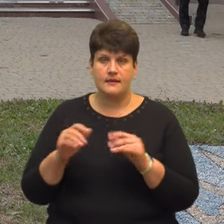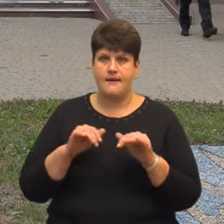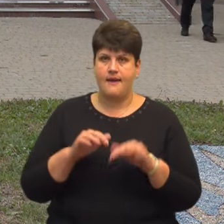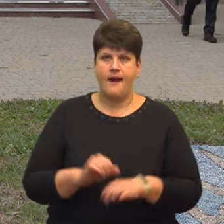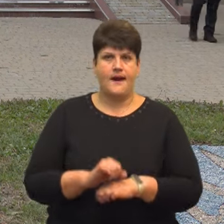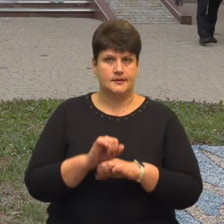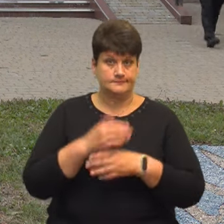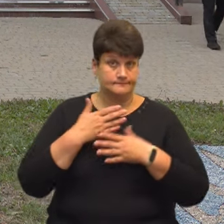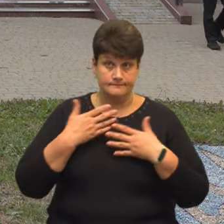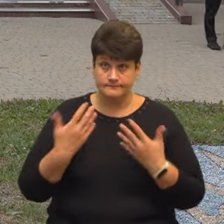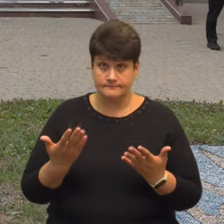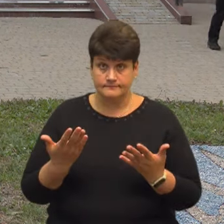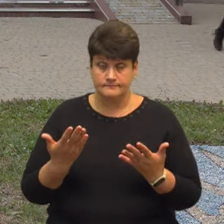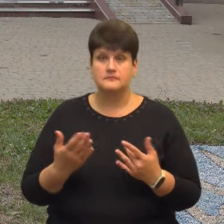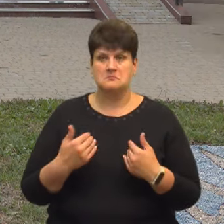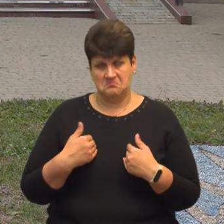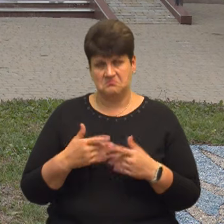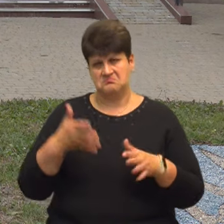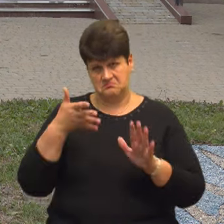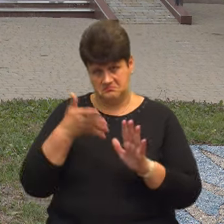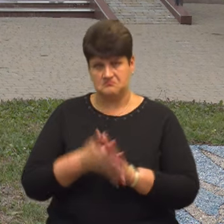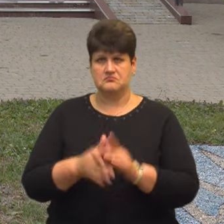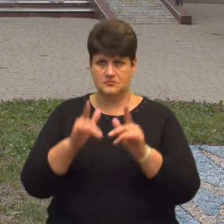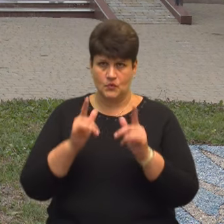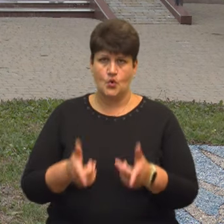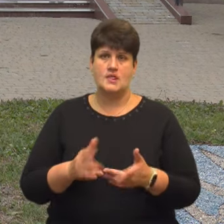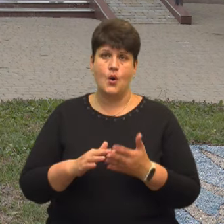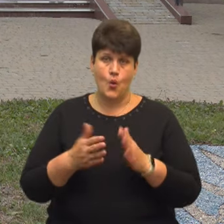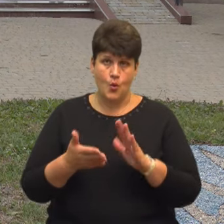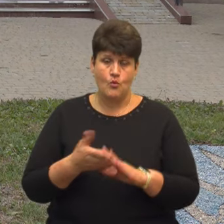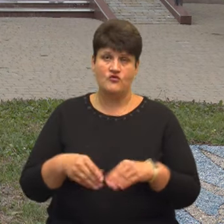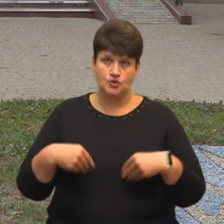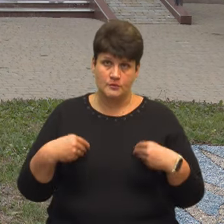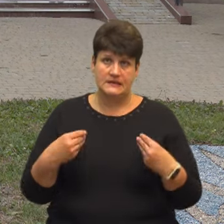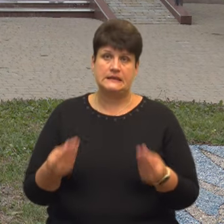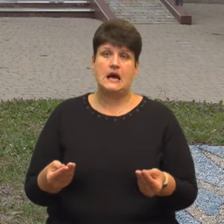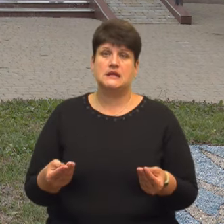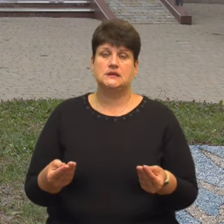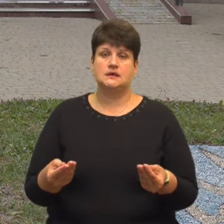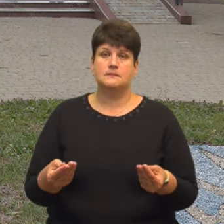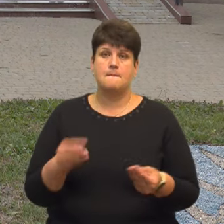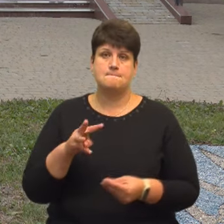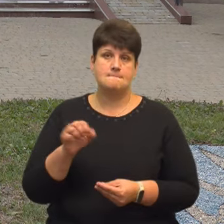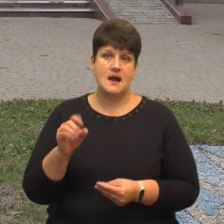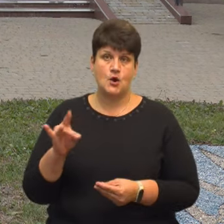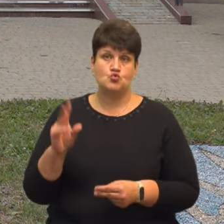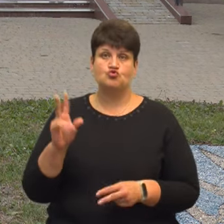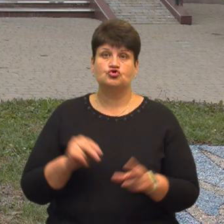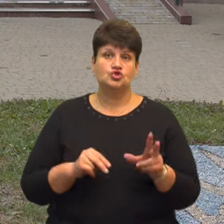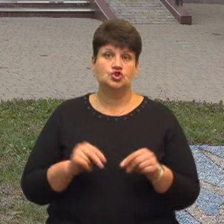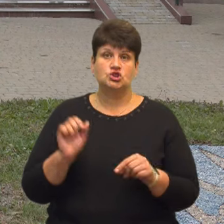відбувається. Ми пішли на ці умови для того, щоб дати меру шанс